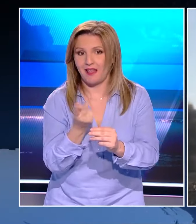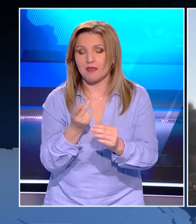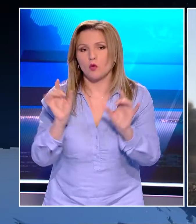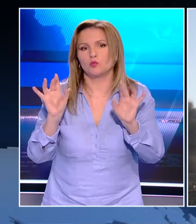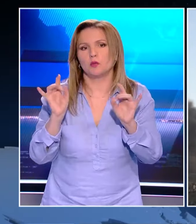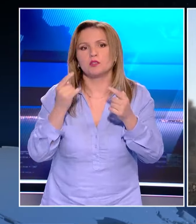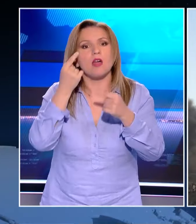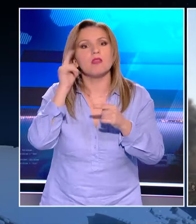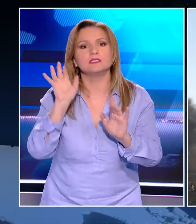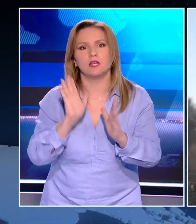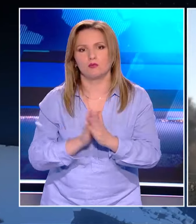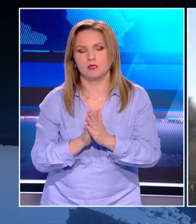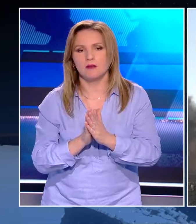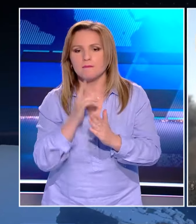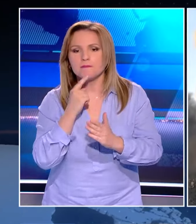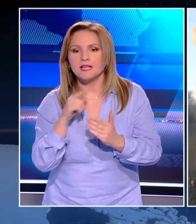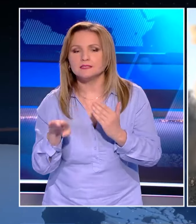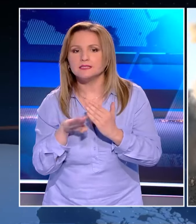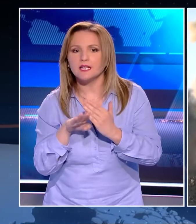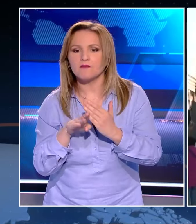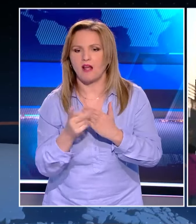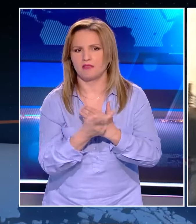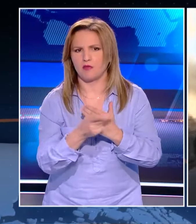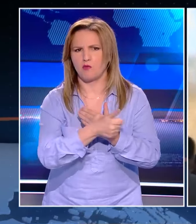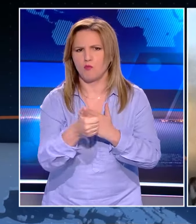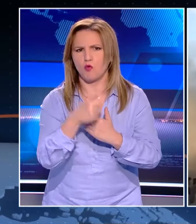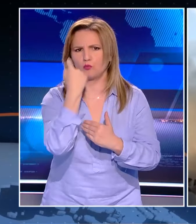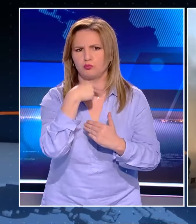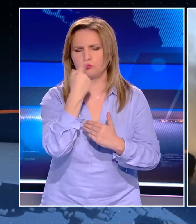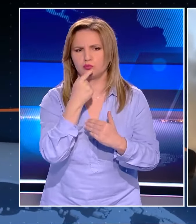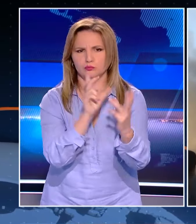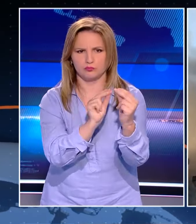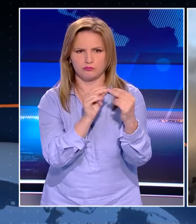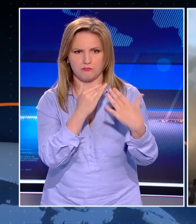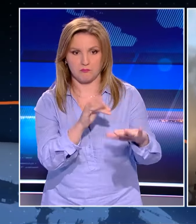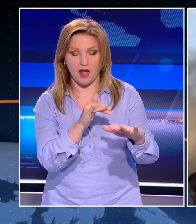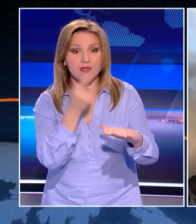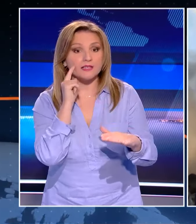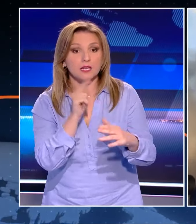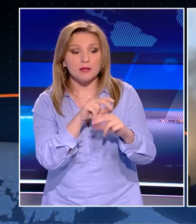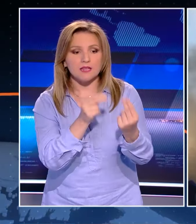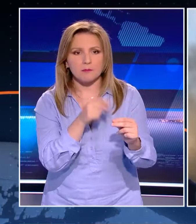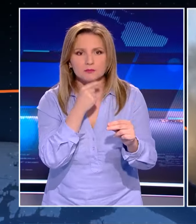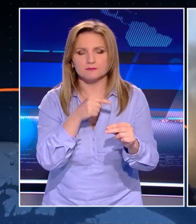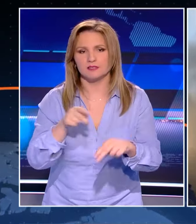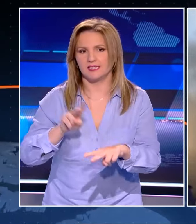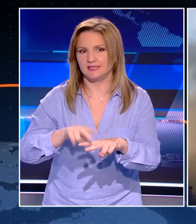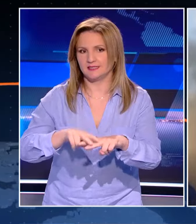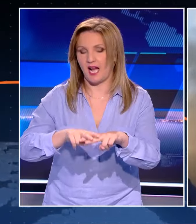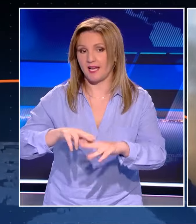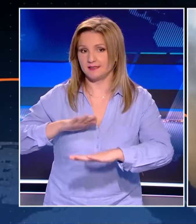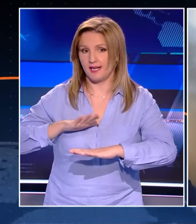οι συνομιλίες ήταν κεκλεισμένον των θυρών και να σου πω επίσης ότι ο στρατούς του Ισραήλ ανακοίνωσε